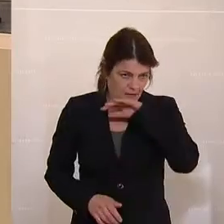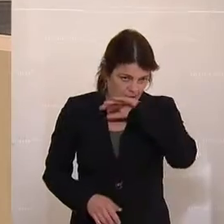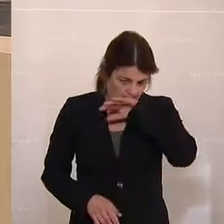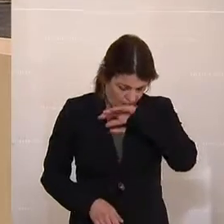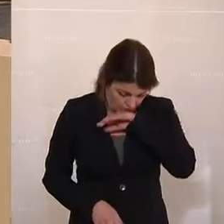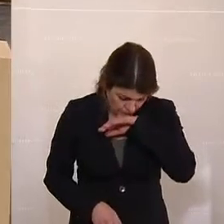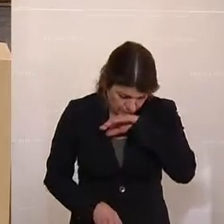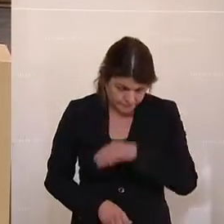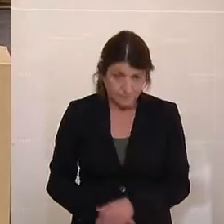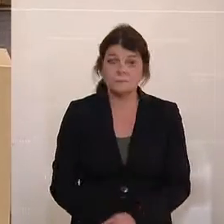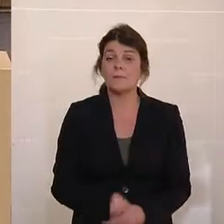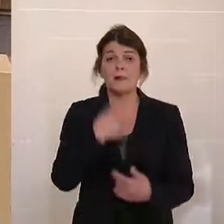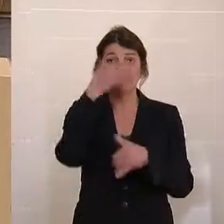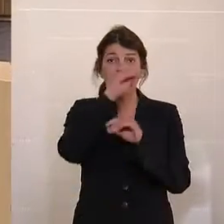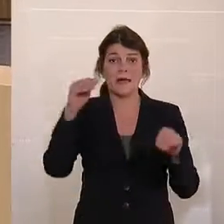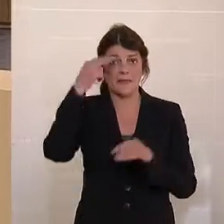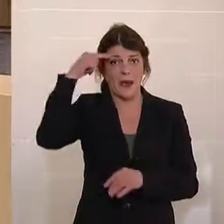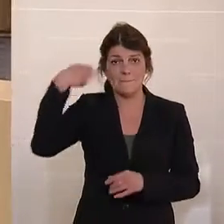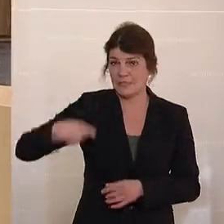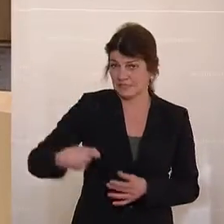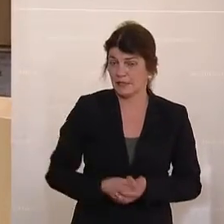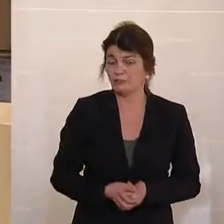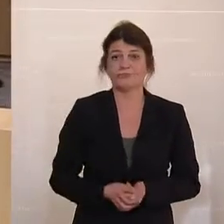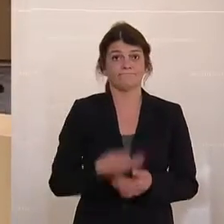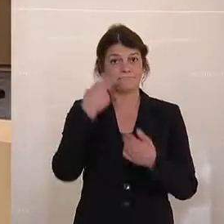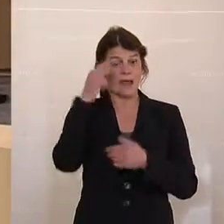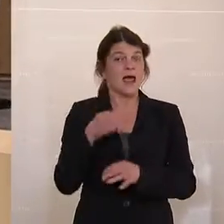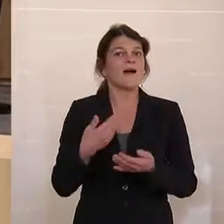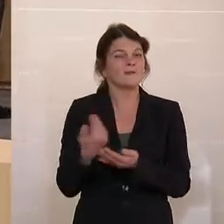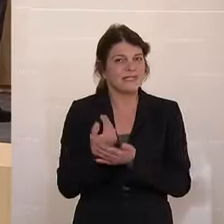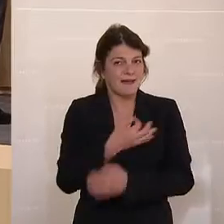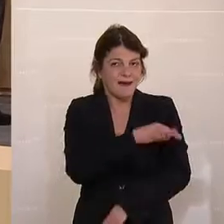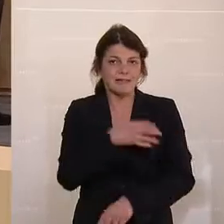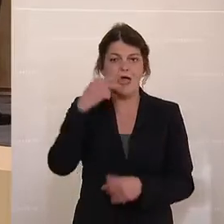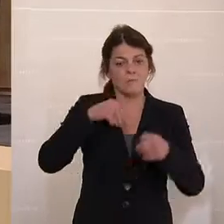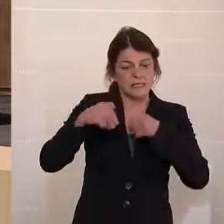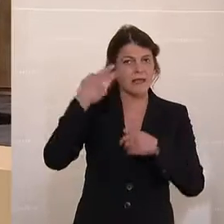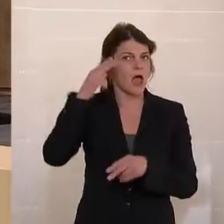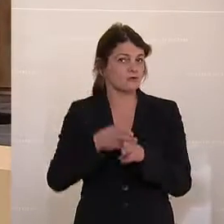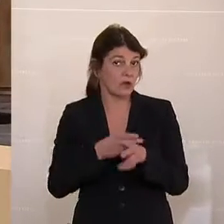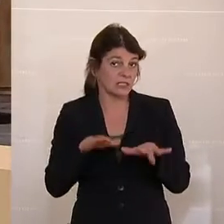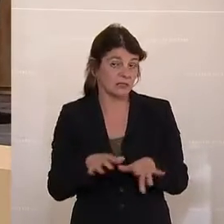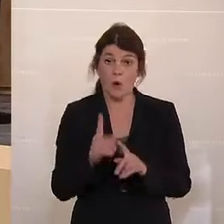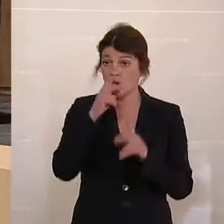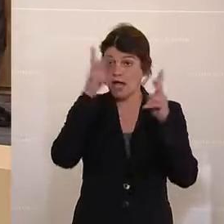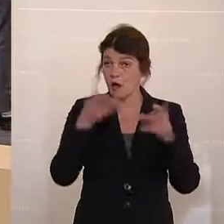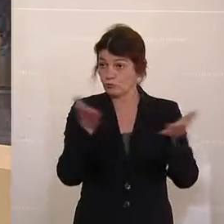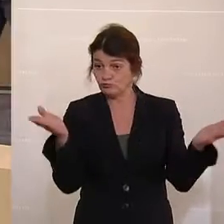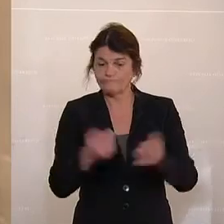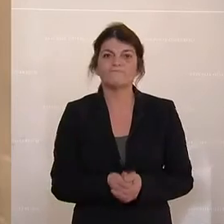Unterm Wort ist die Bildungssprecherin der NEOS. Sie heißt Martina Künzberg-Saray. Hohes Haus.